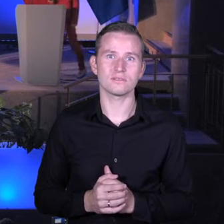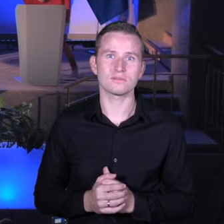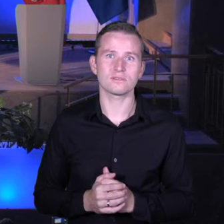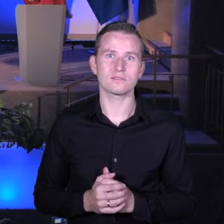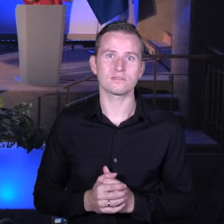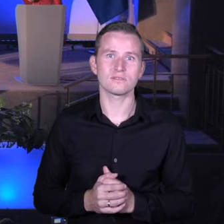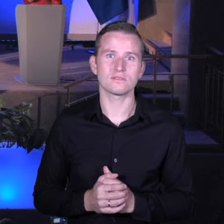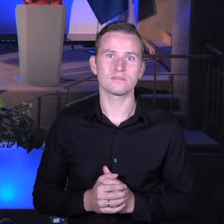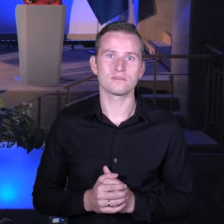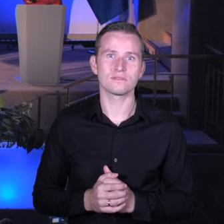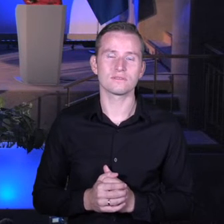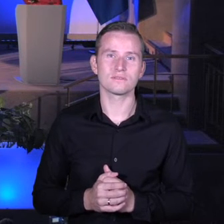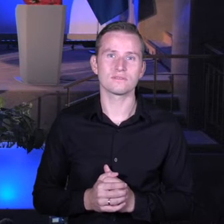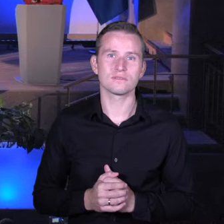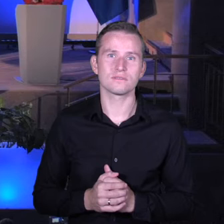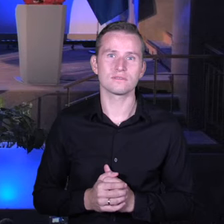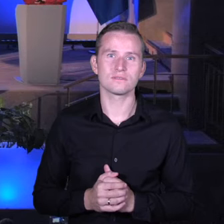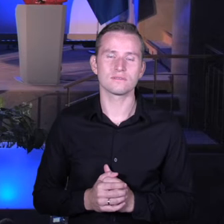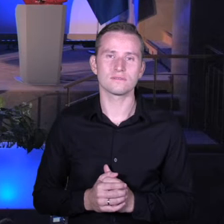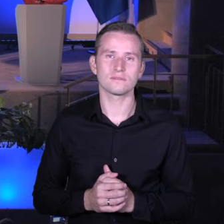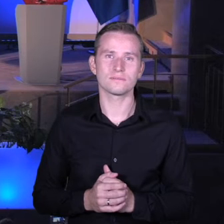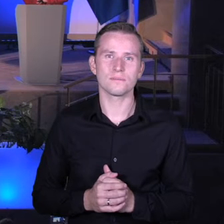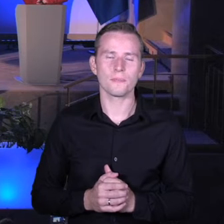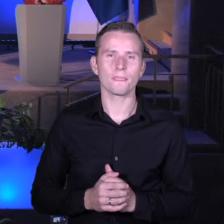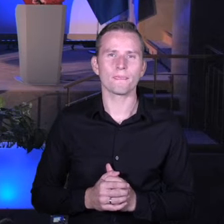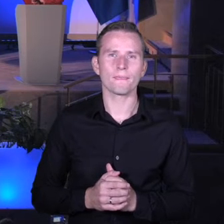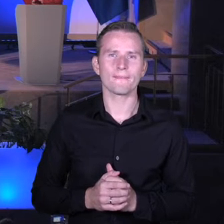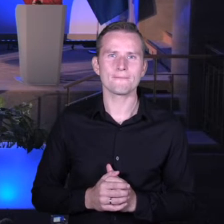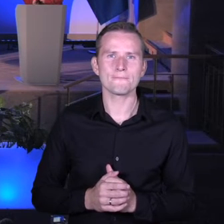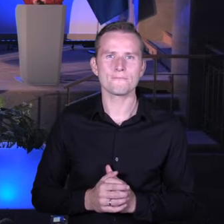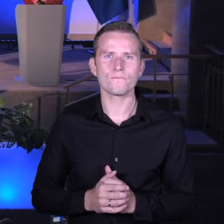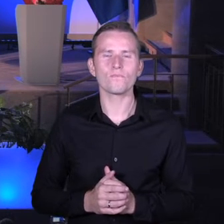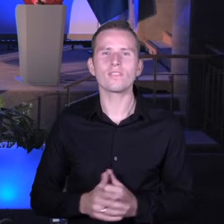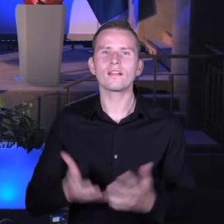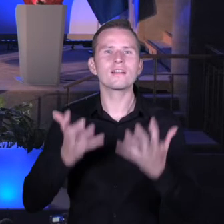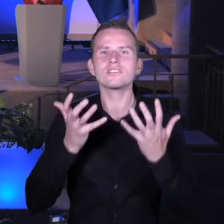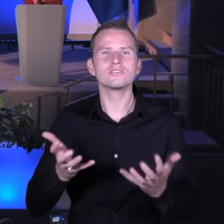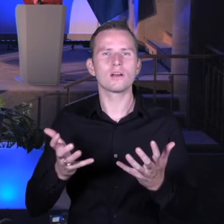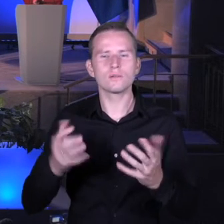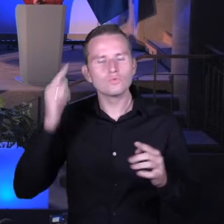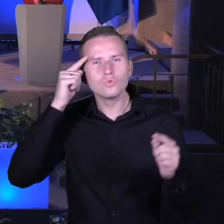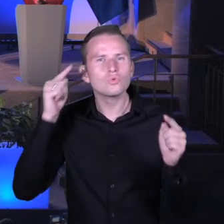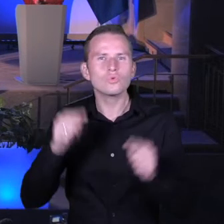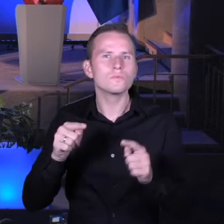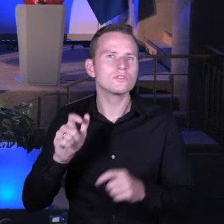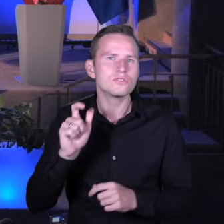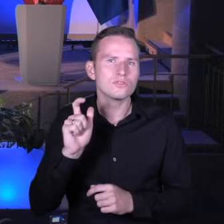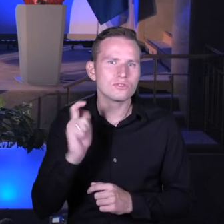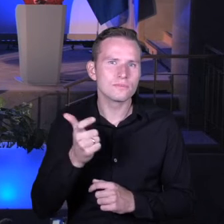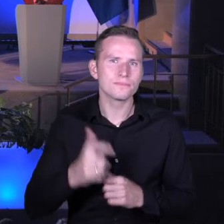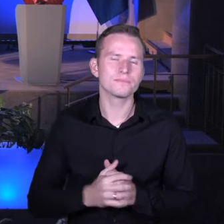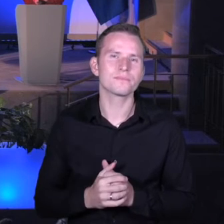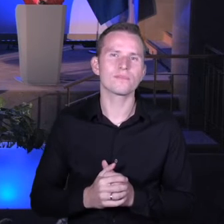znacznie ciekawszych rzeczach. Natomiast to, na czym ja chciałabym się dzisiaj skupić, to jest trochę